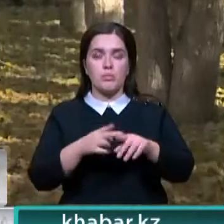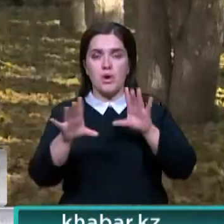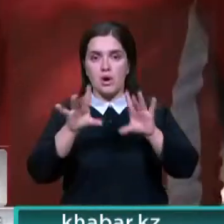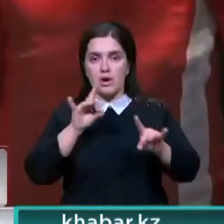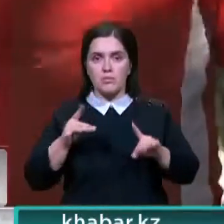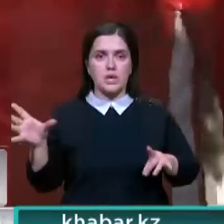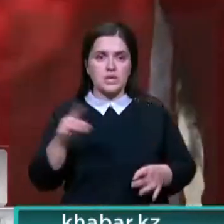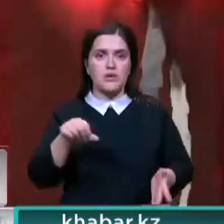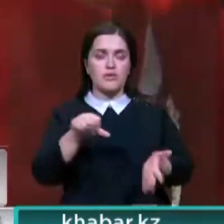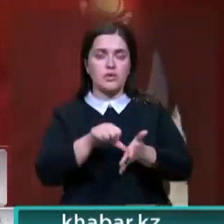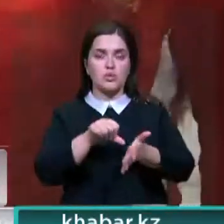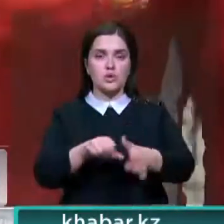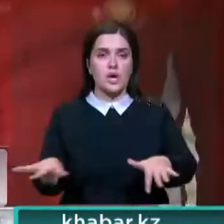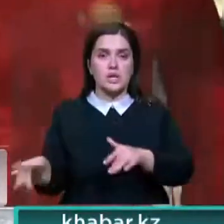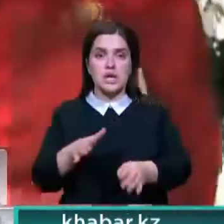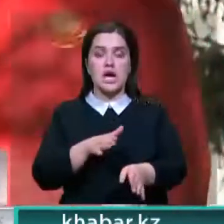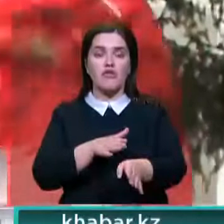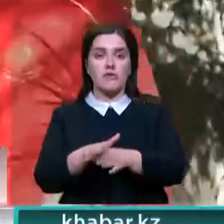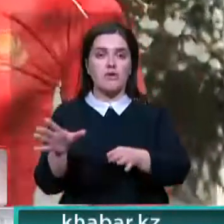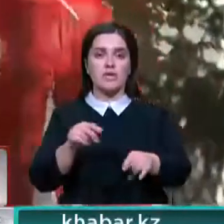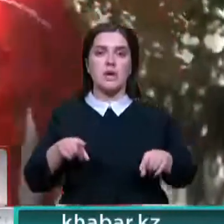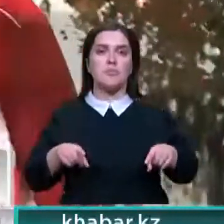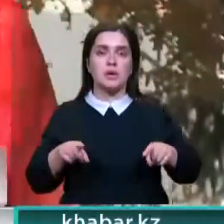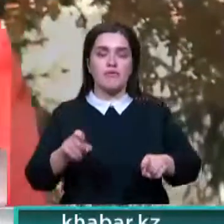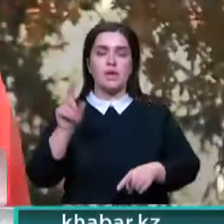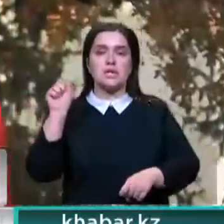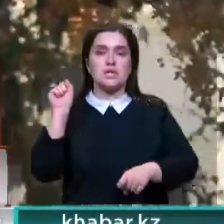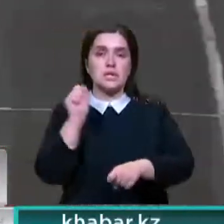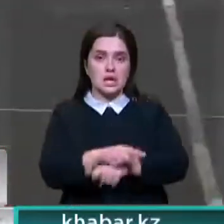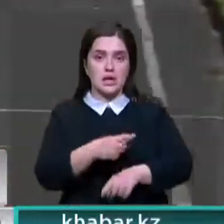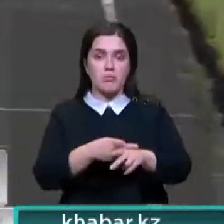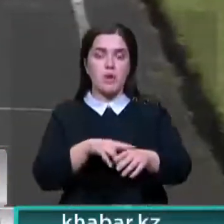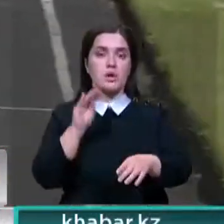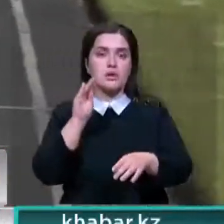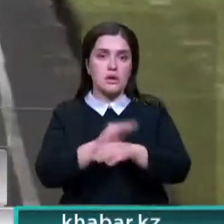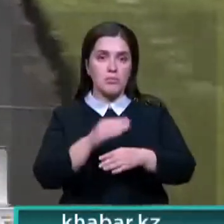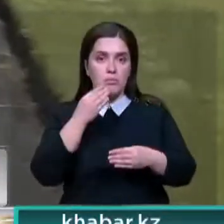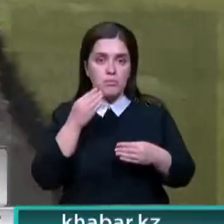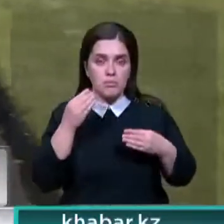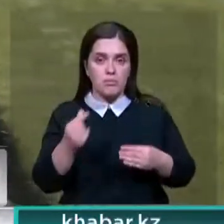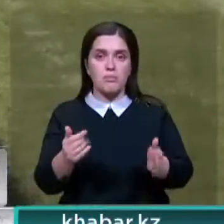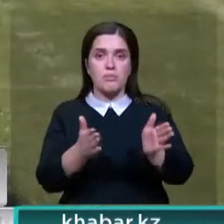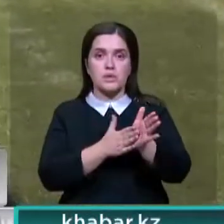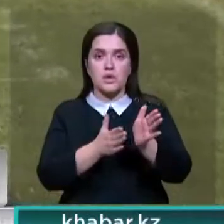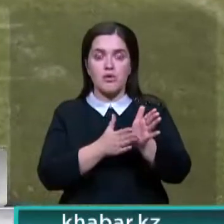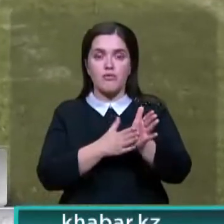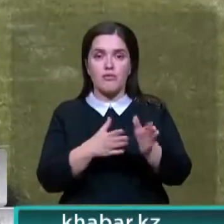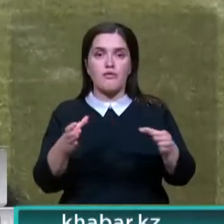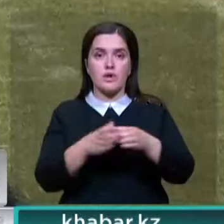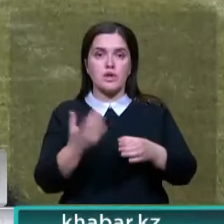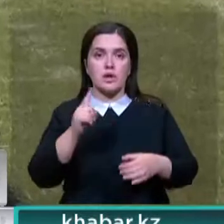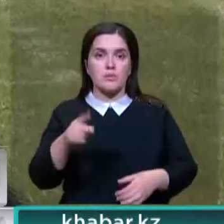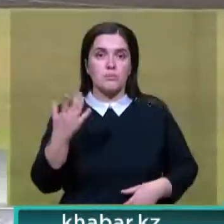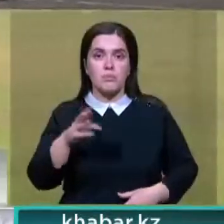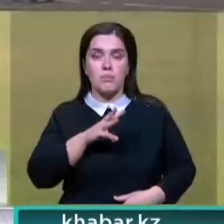среди всех участников акции, выполнивших все беговые задания. А в качестве дополнительной мотивации призовой фонд в полтора миллиона тенге.